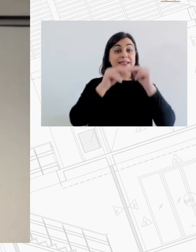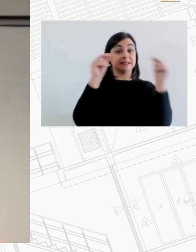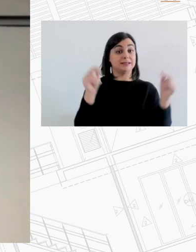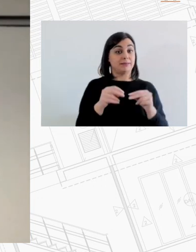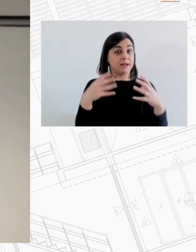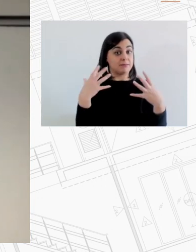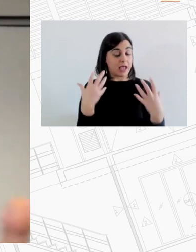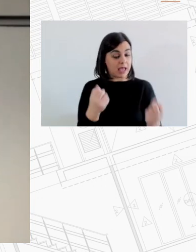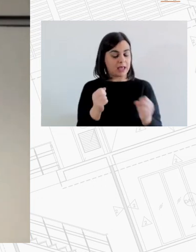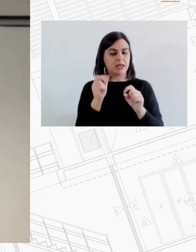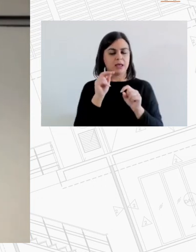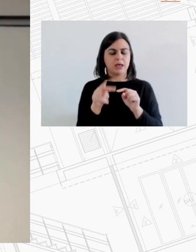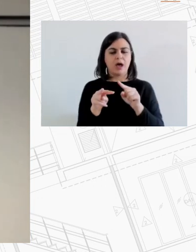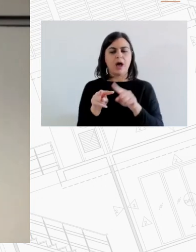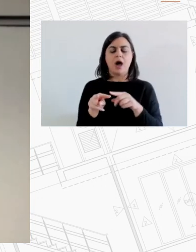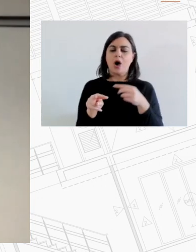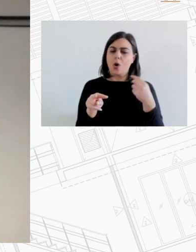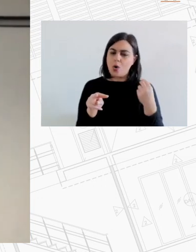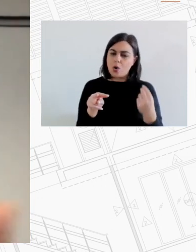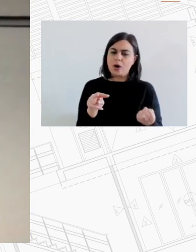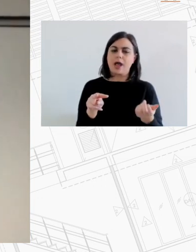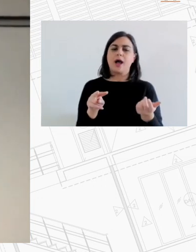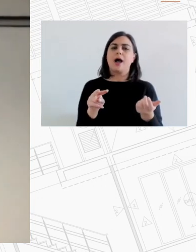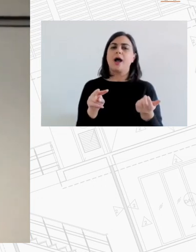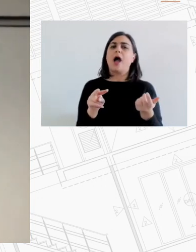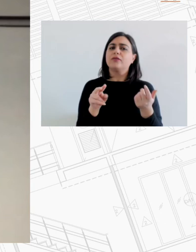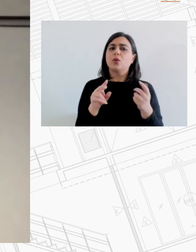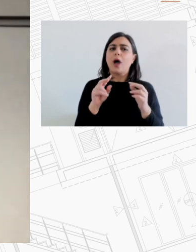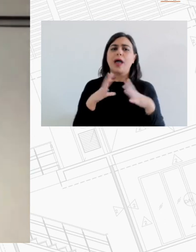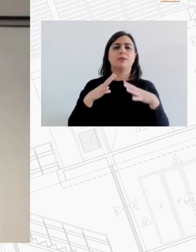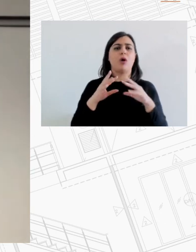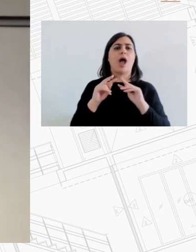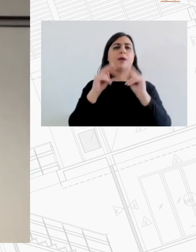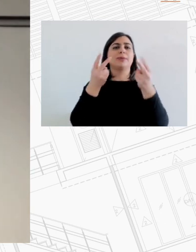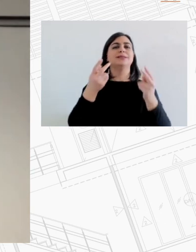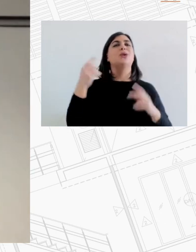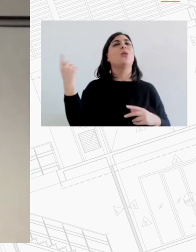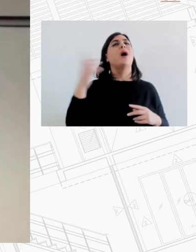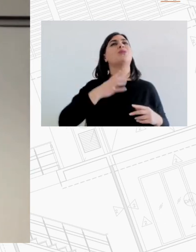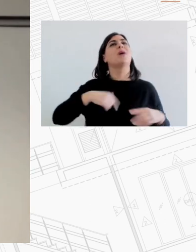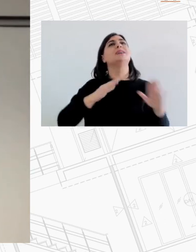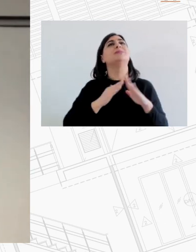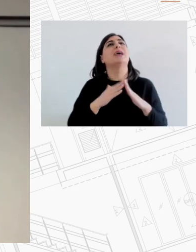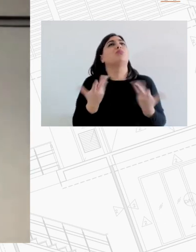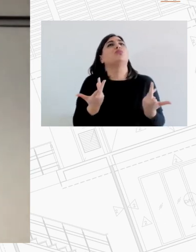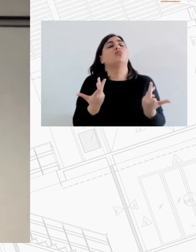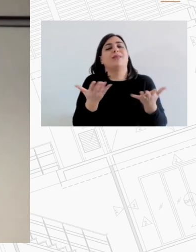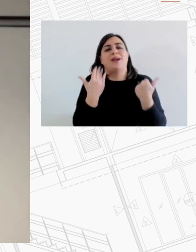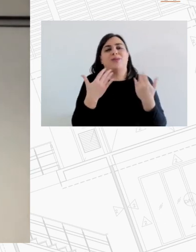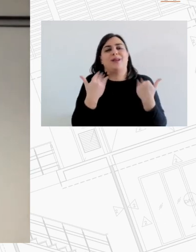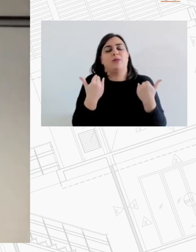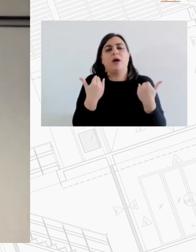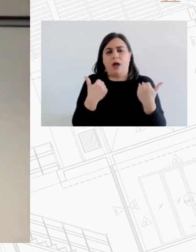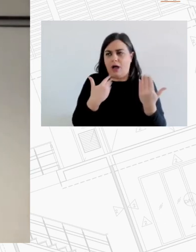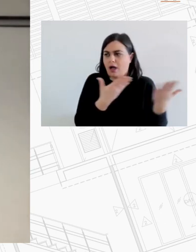ωραία και από πού θα αντλήσει που θα βρεθούν οι κατοικίες που να αξιοποιηθούν σε μια κοινωνική-στεγαστική πολιτική